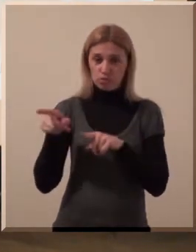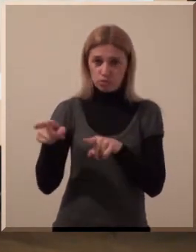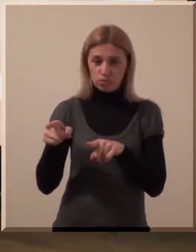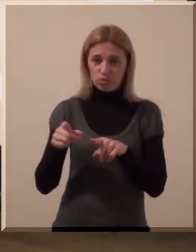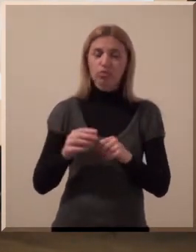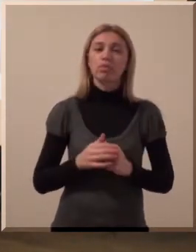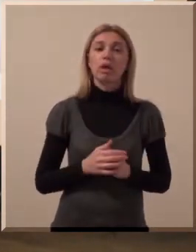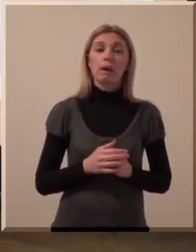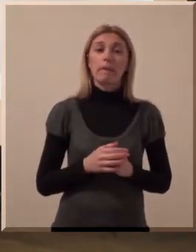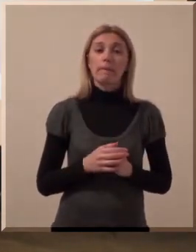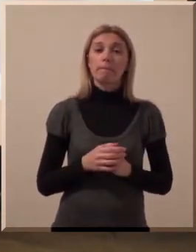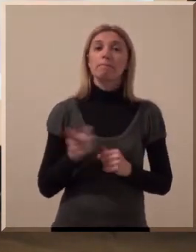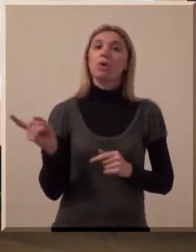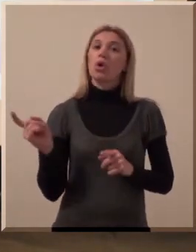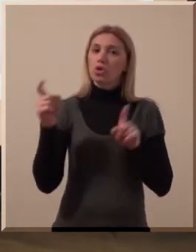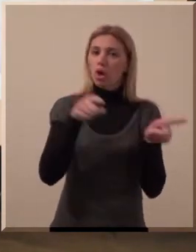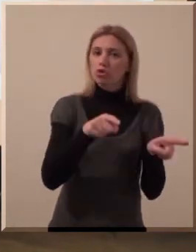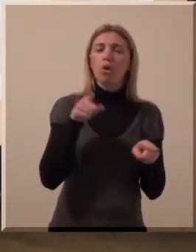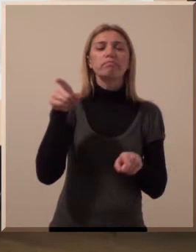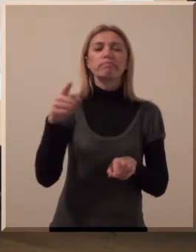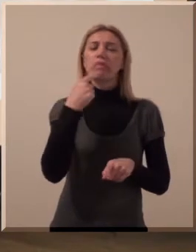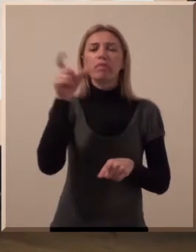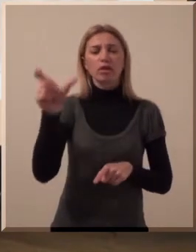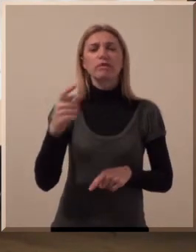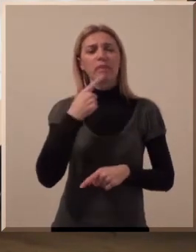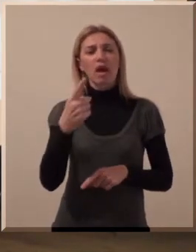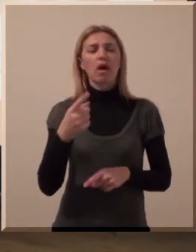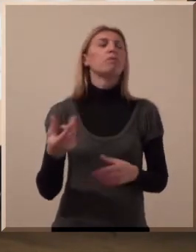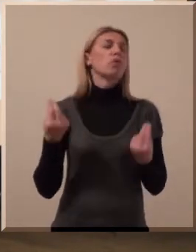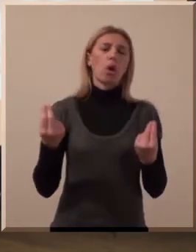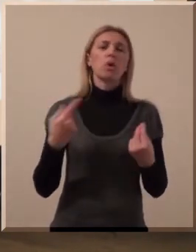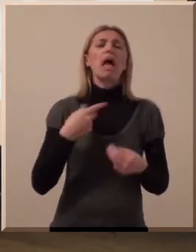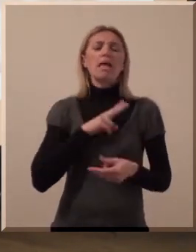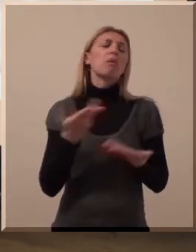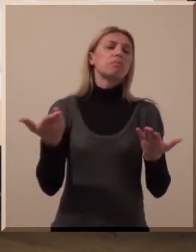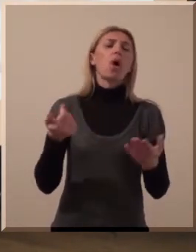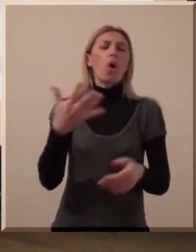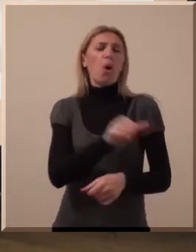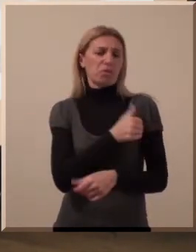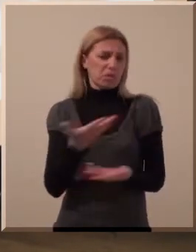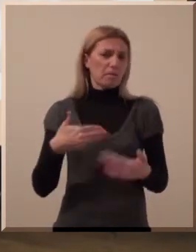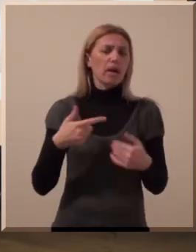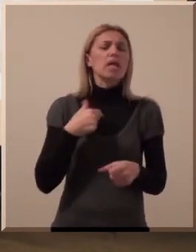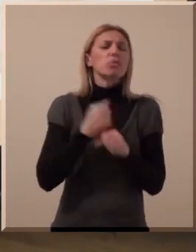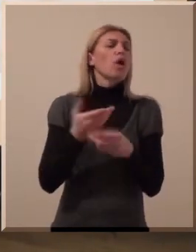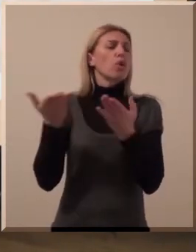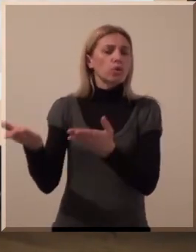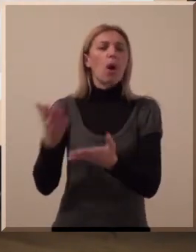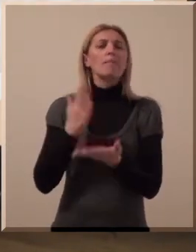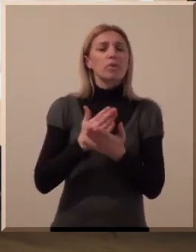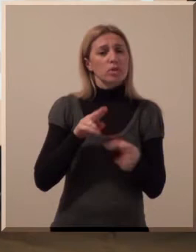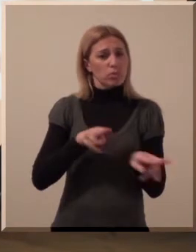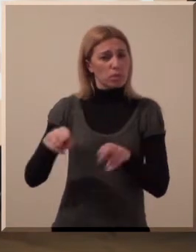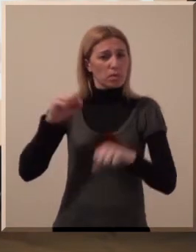ovakve u vaskutne mene koje mu je izrečeno u sudu i došao je sa rečenicom, pa dobro, ja imam toliko i toliko